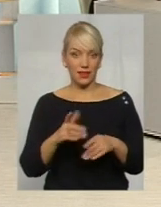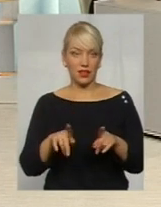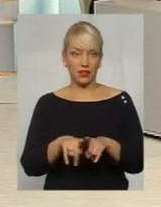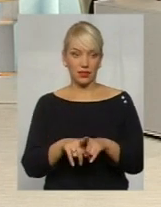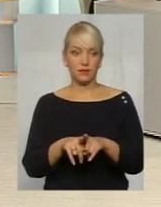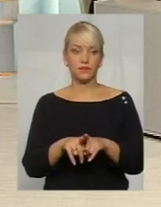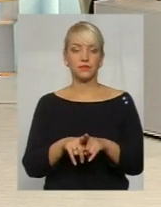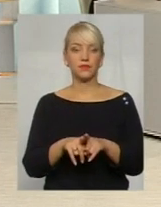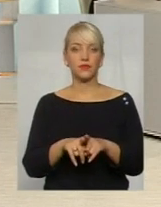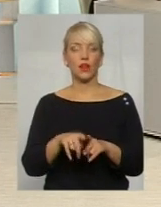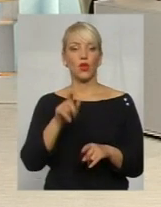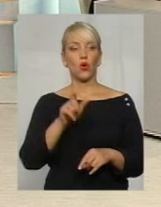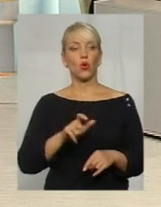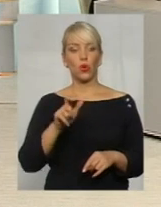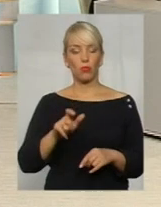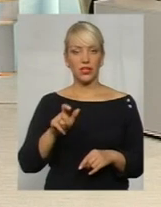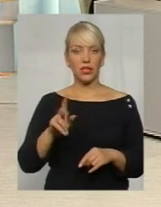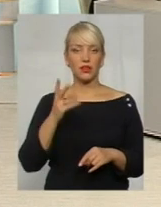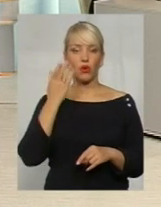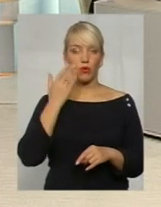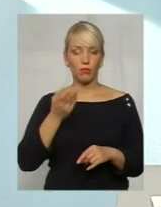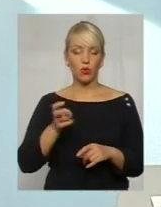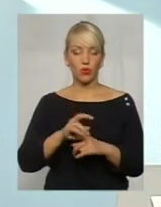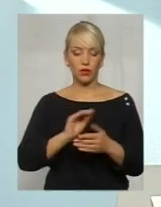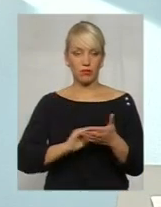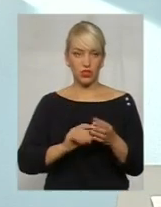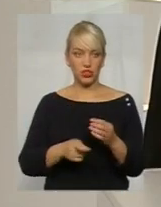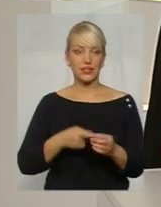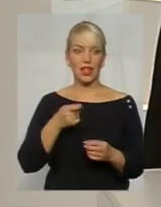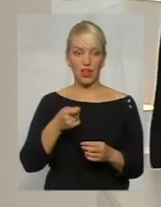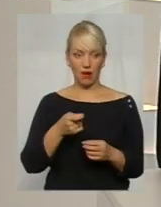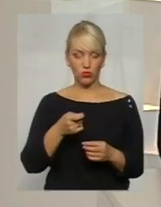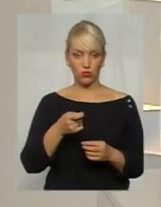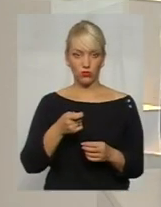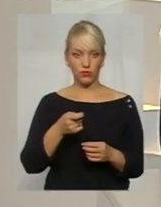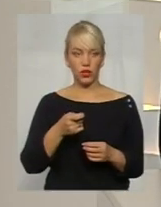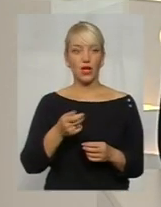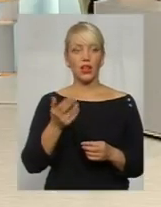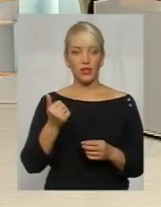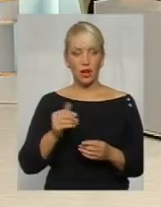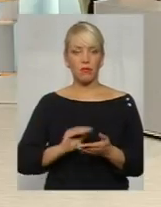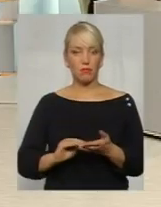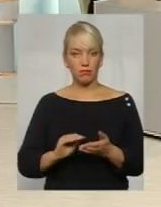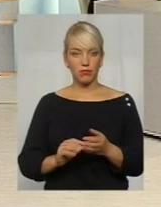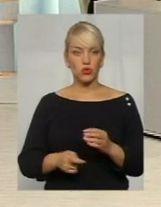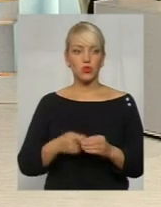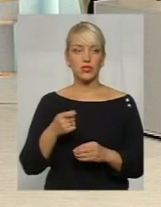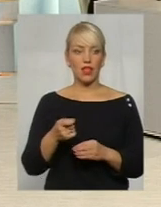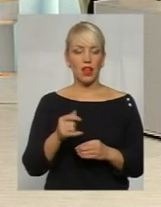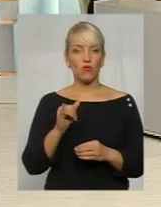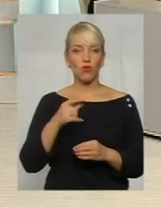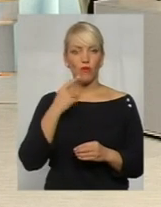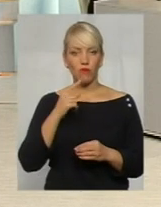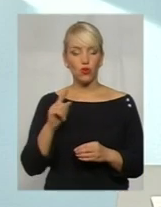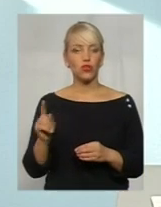громадяни, які приходячи, коли пишуть заяву... А пишуть заяву, да, з приводу таких? Пишуть заяву і кажуть, що, ви